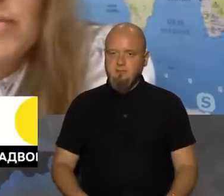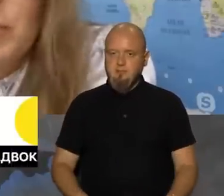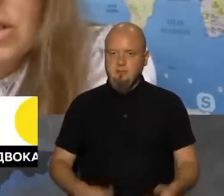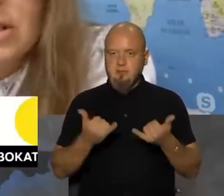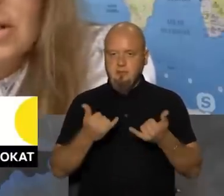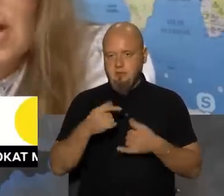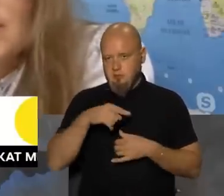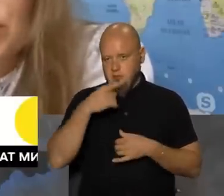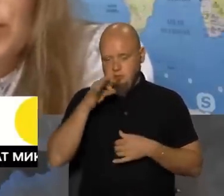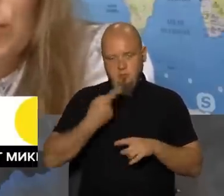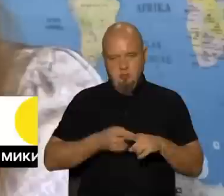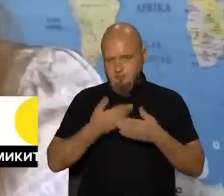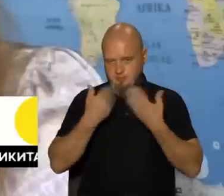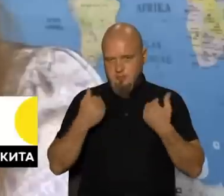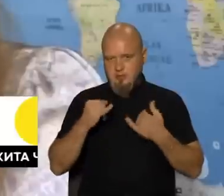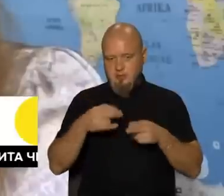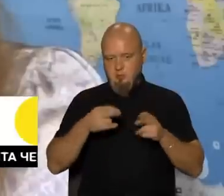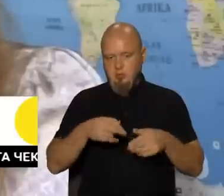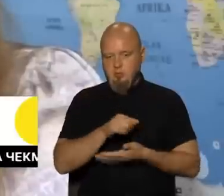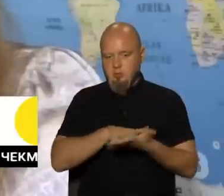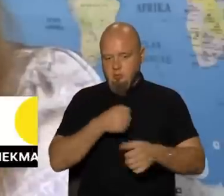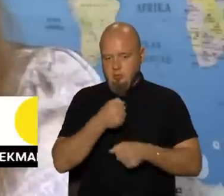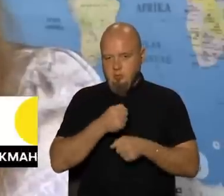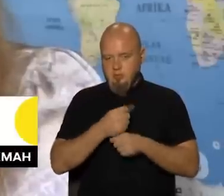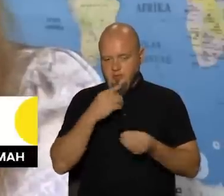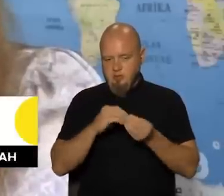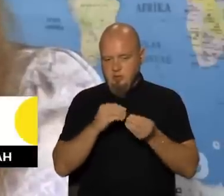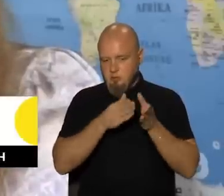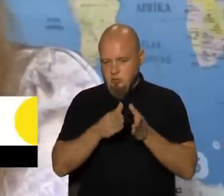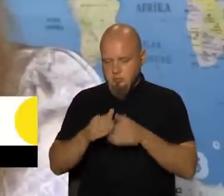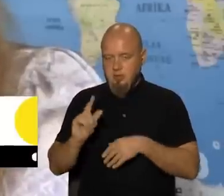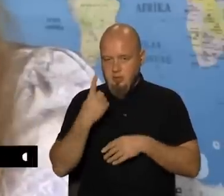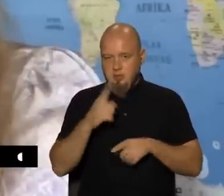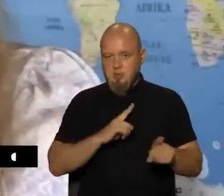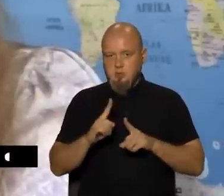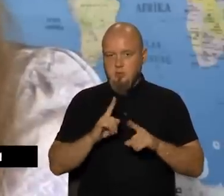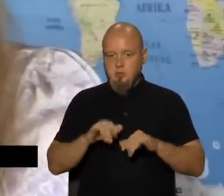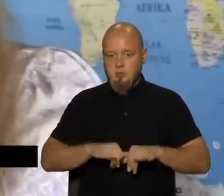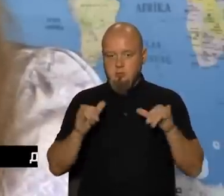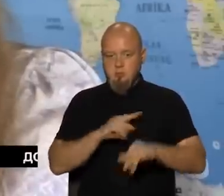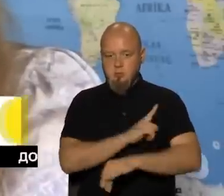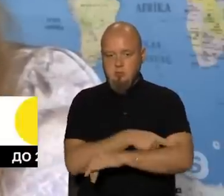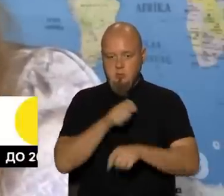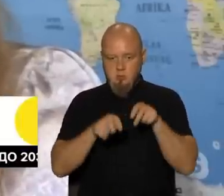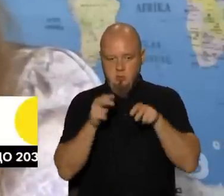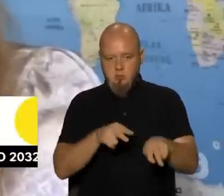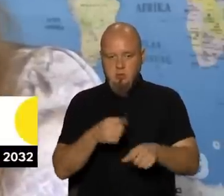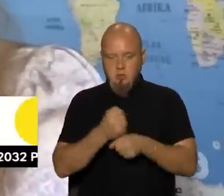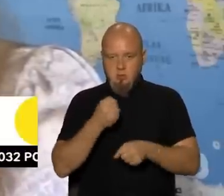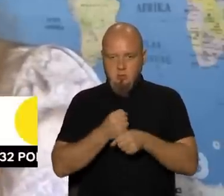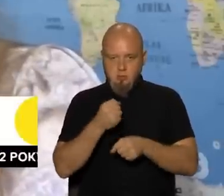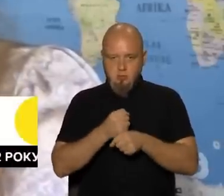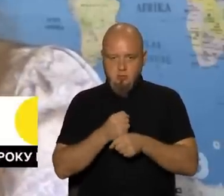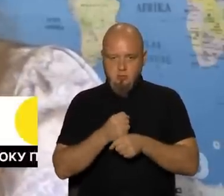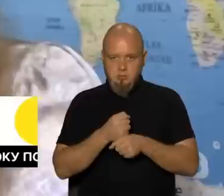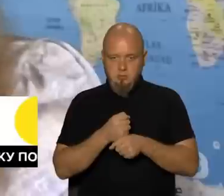Наразі мова про це не йде і порти продовжують працювати в штатному режимі. Єдине, що посилили контроль над роботою,